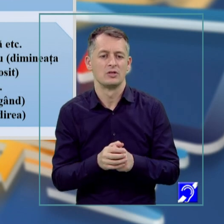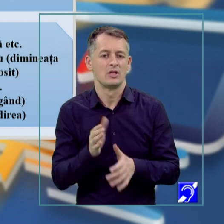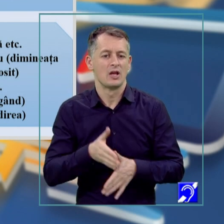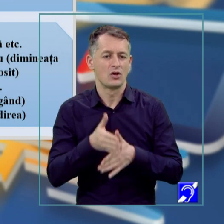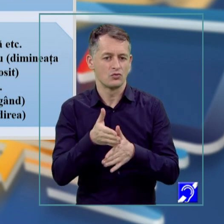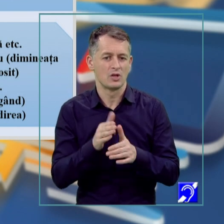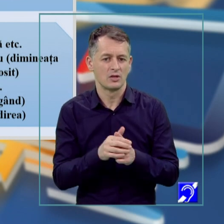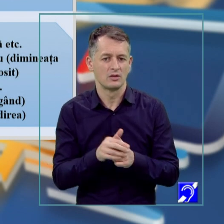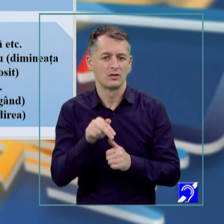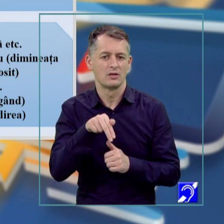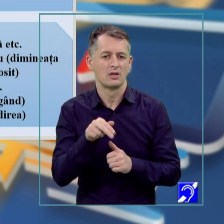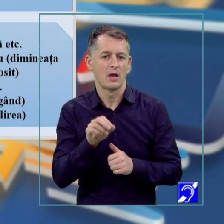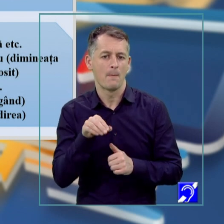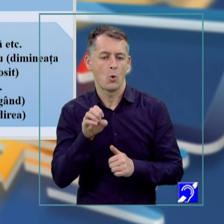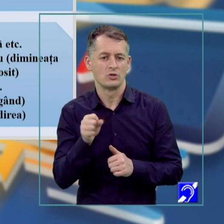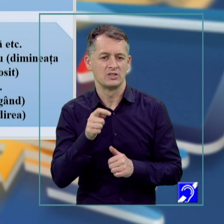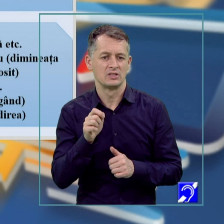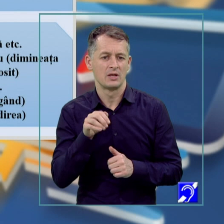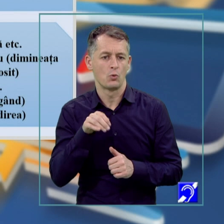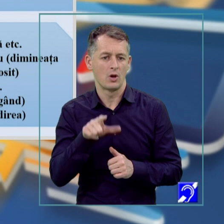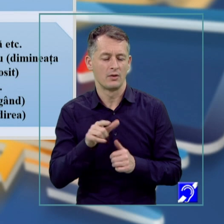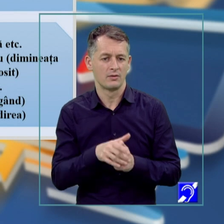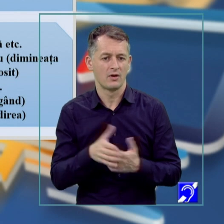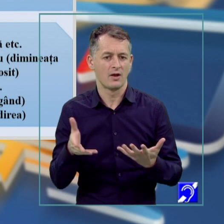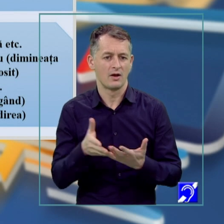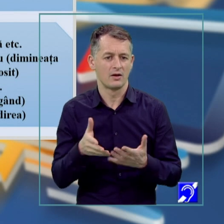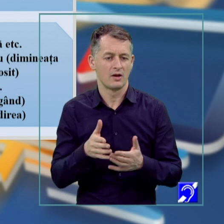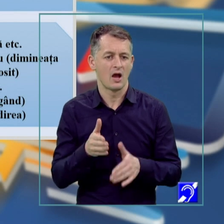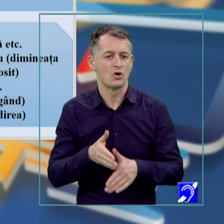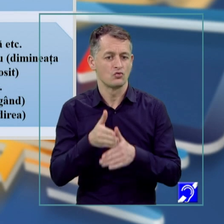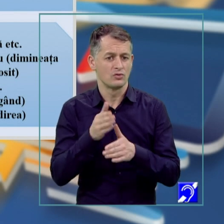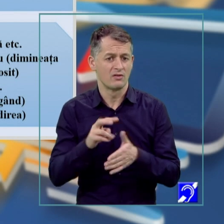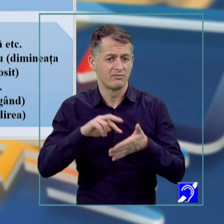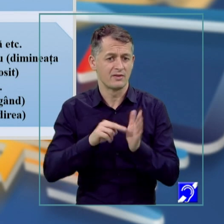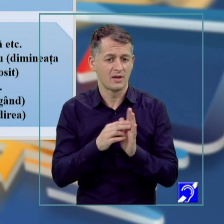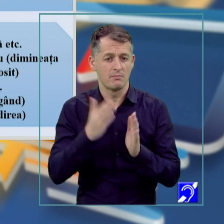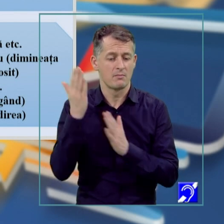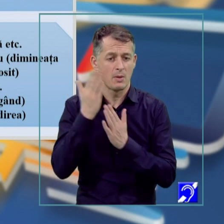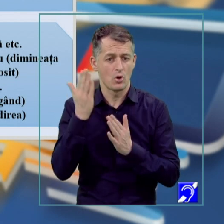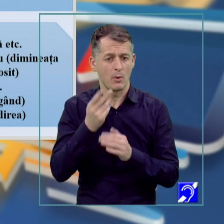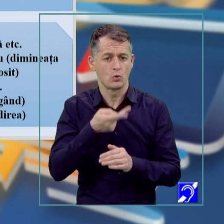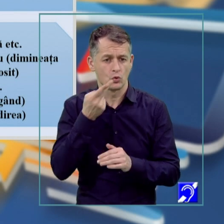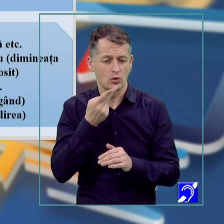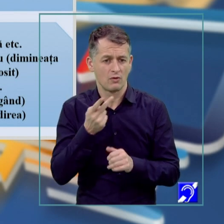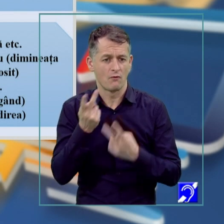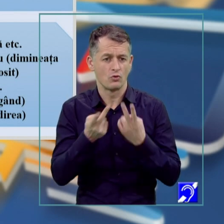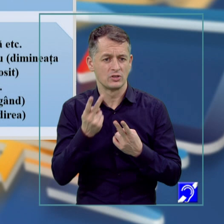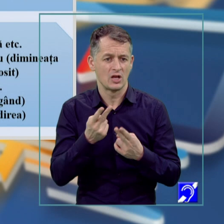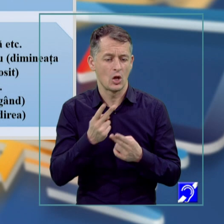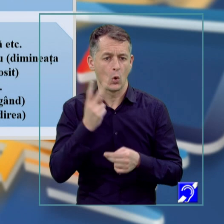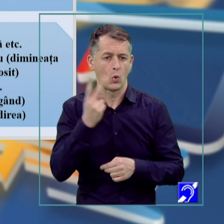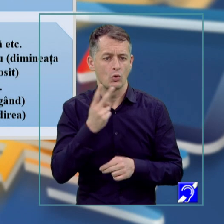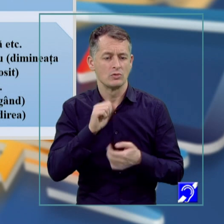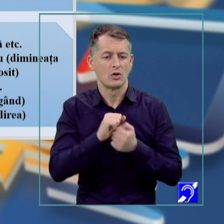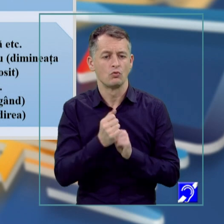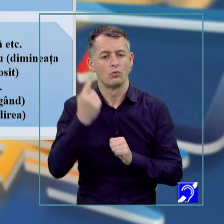mnemostimul. Mnemostimului fiind, practic, fie tehnici de a memora mai ușor, sublinieri, folosirea culorilor sau obiecte